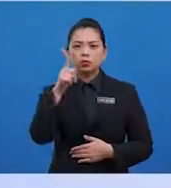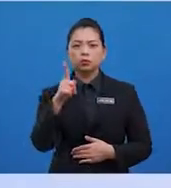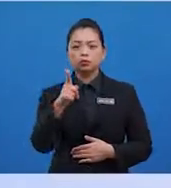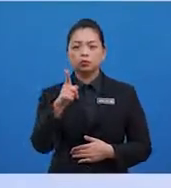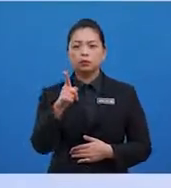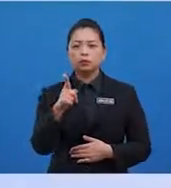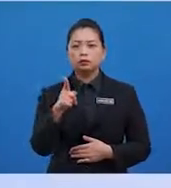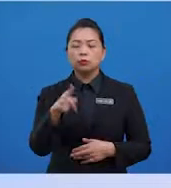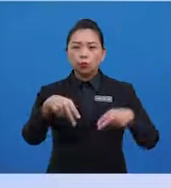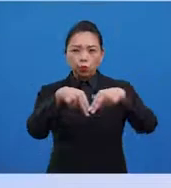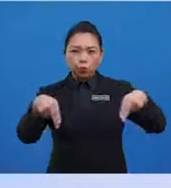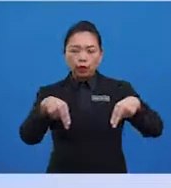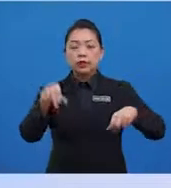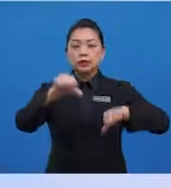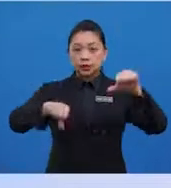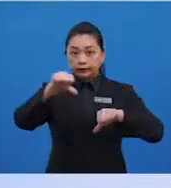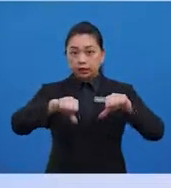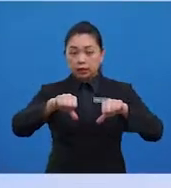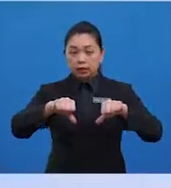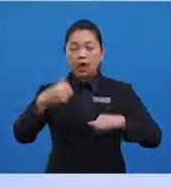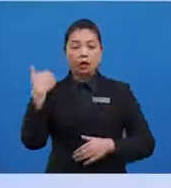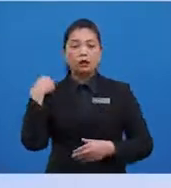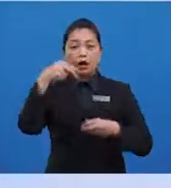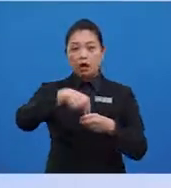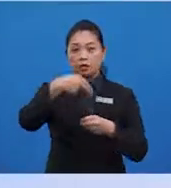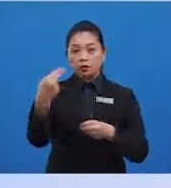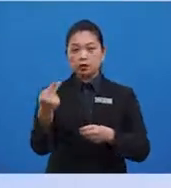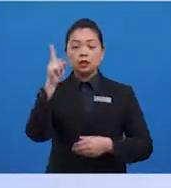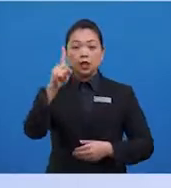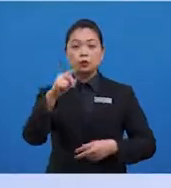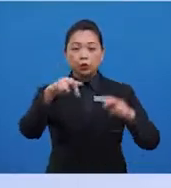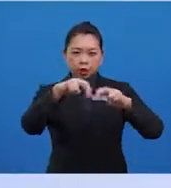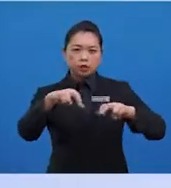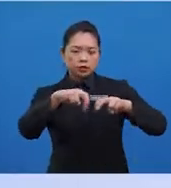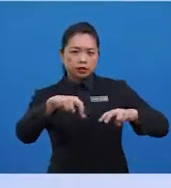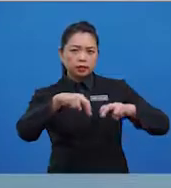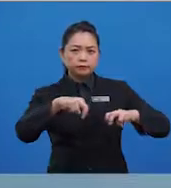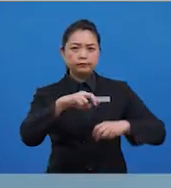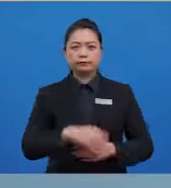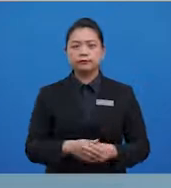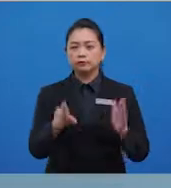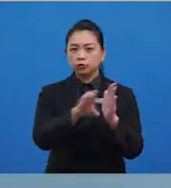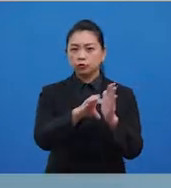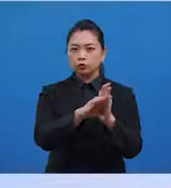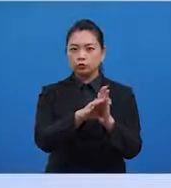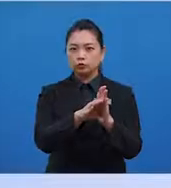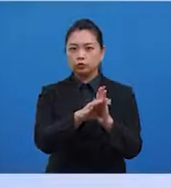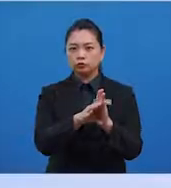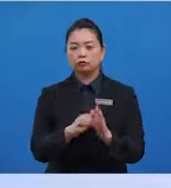ukuran saintifik atau hasil suatu kajian. Contohnya,